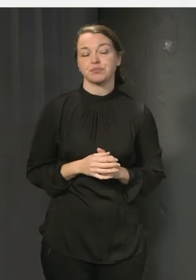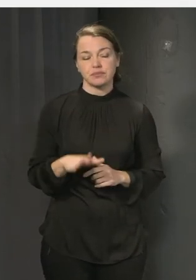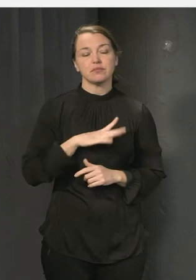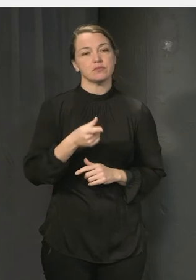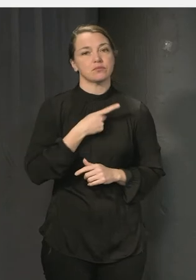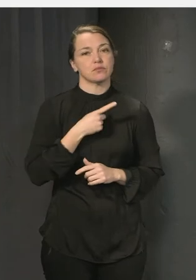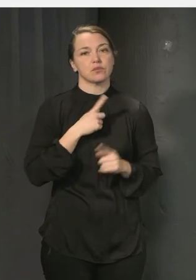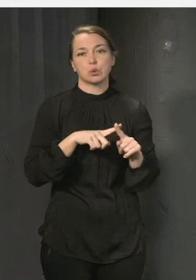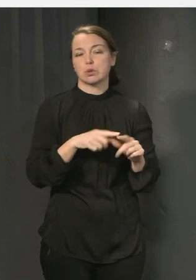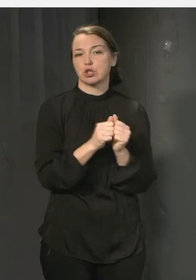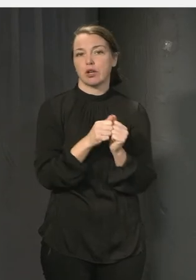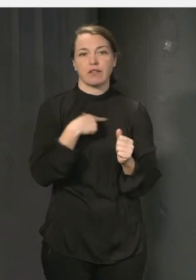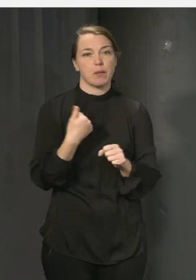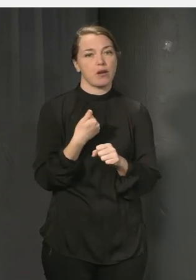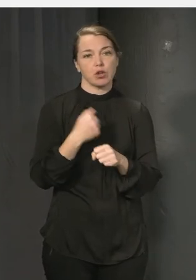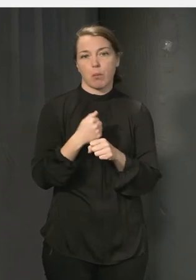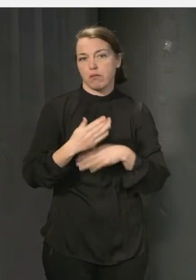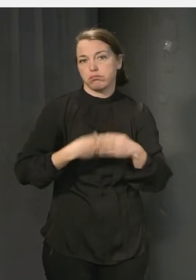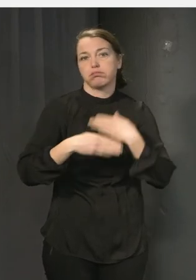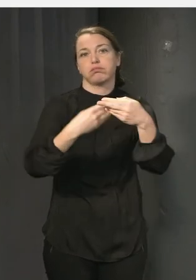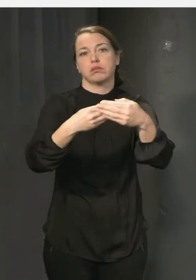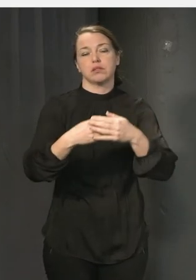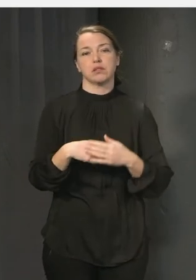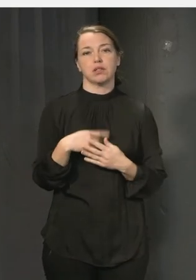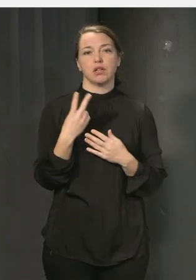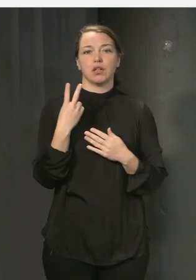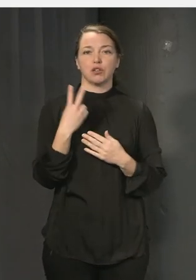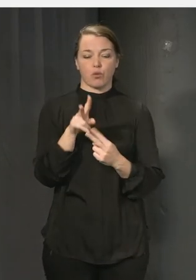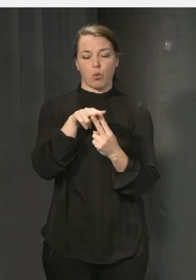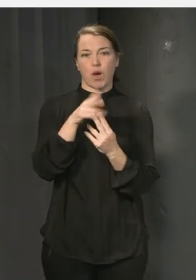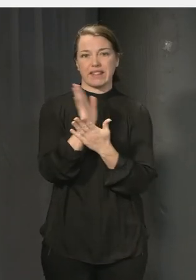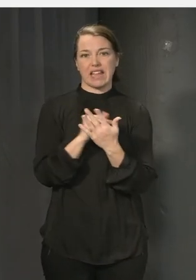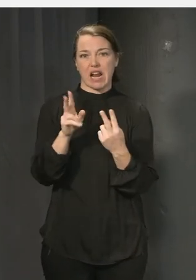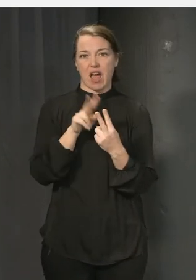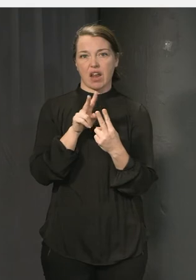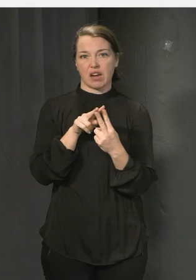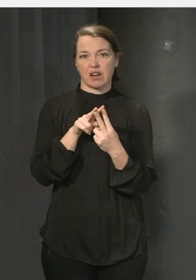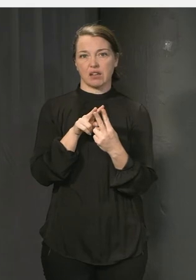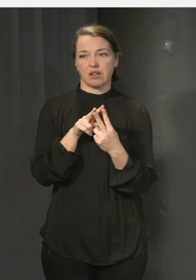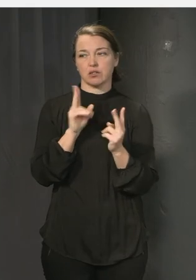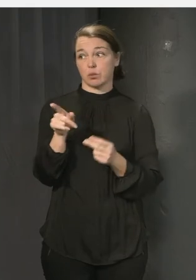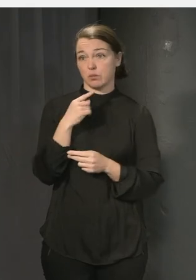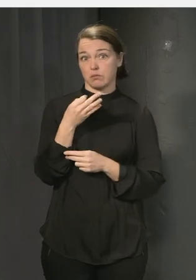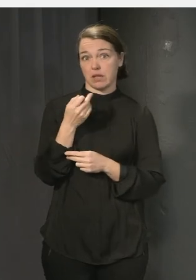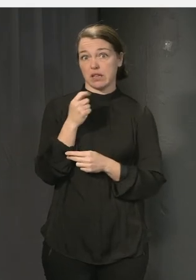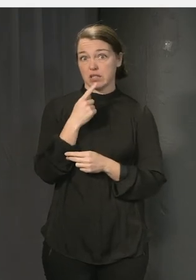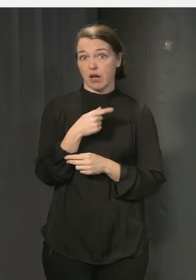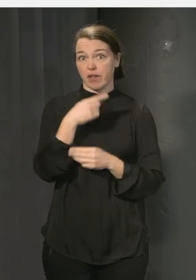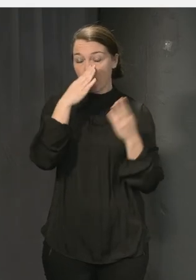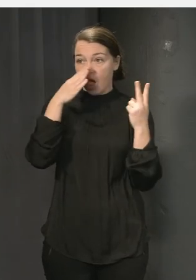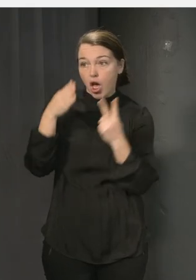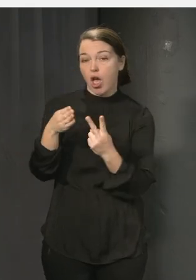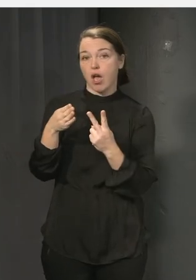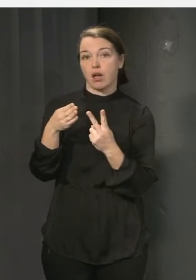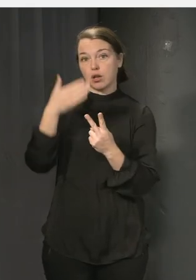göra och det är ju hela tiden de här två benen där vi, precis som du säger tror jag, stirrar oss väldigt mycket